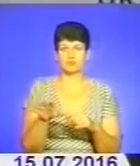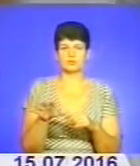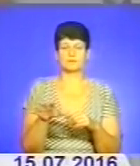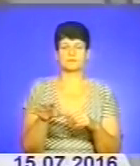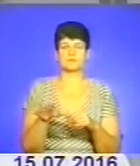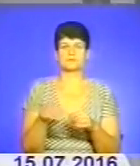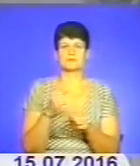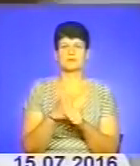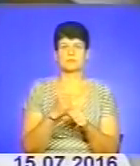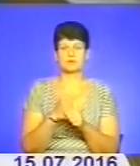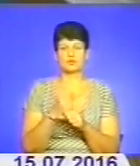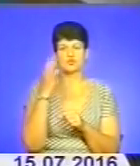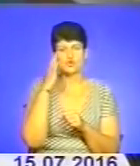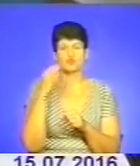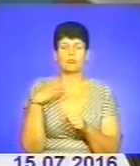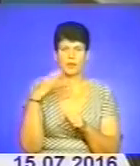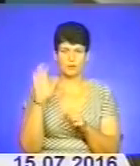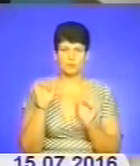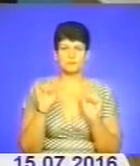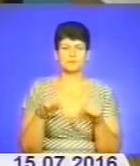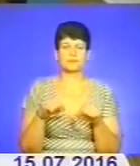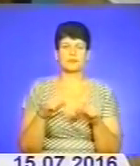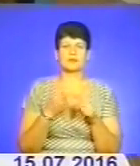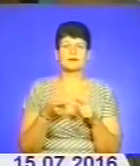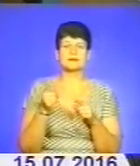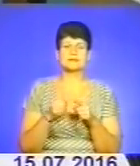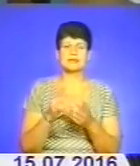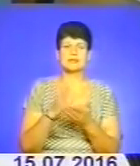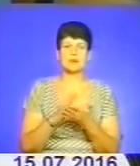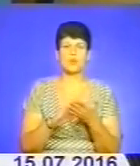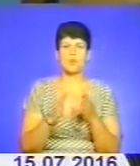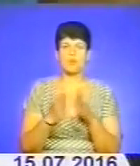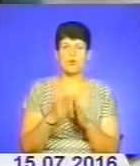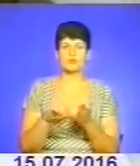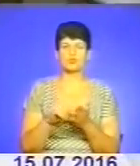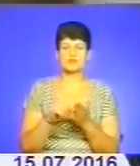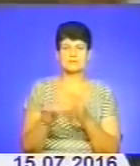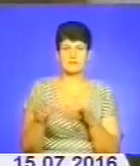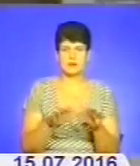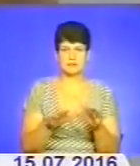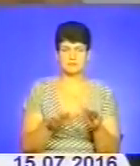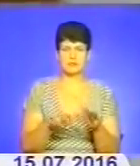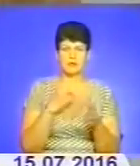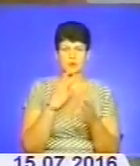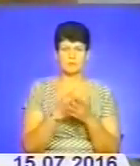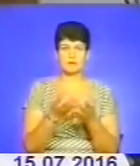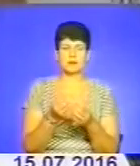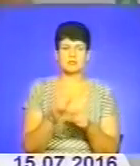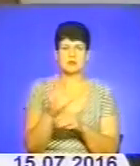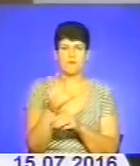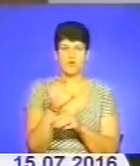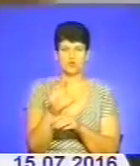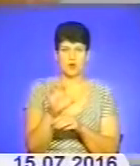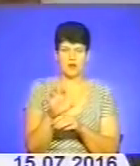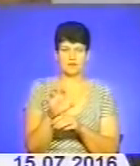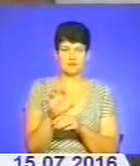роздрукувати можна роздрукувати, роздрукувати в чорно-білому. Але це є умови, власне, участі в акції. До розряду приймаються фотографії, де